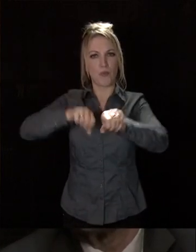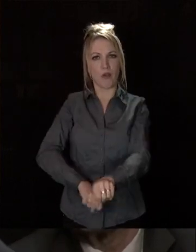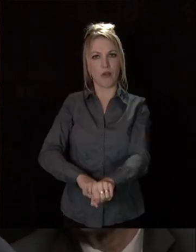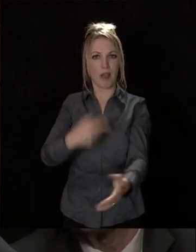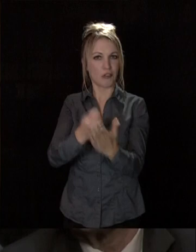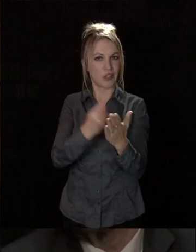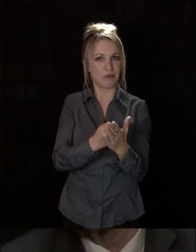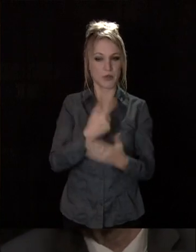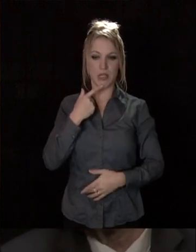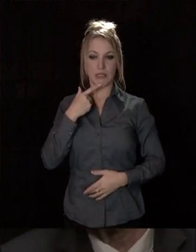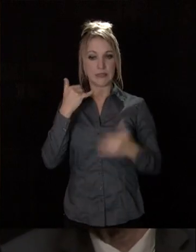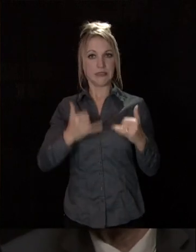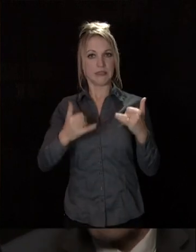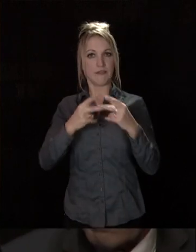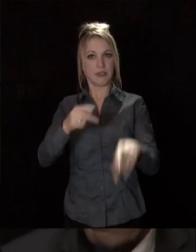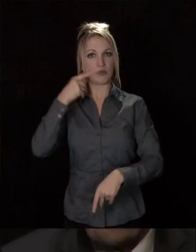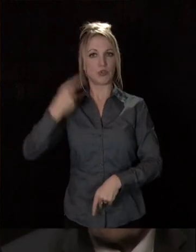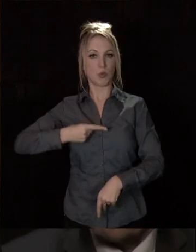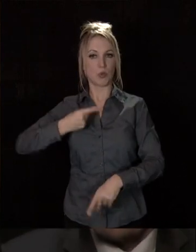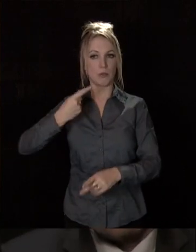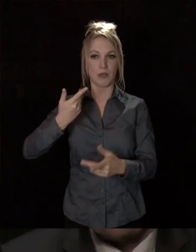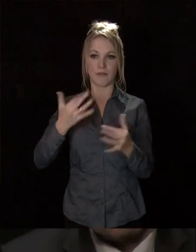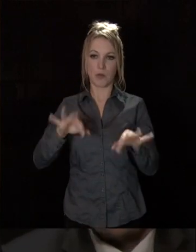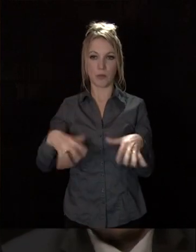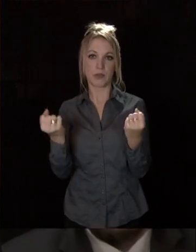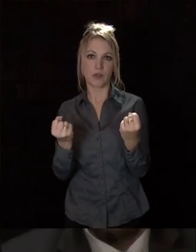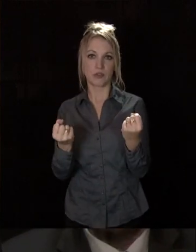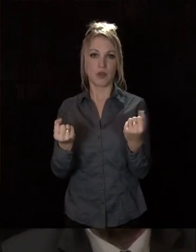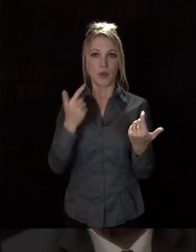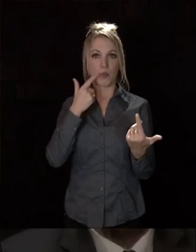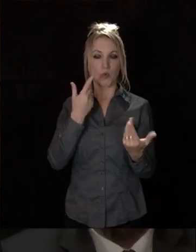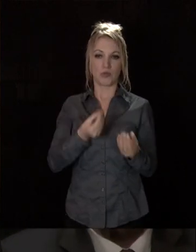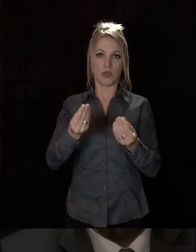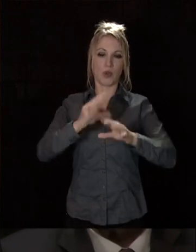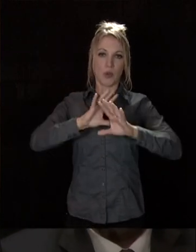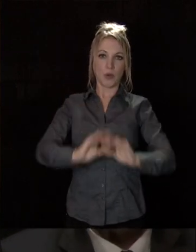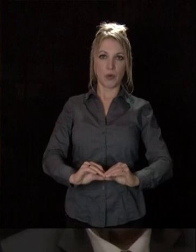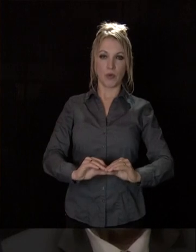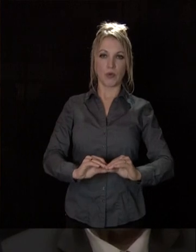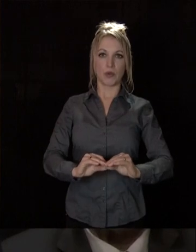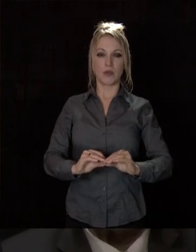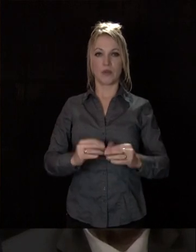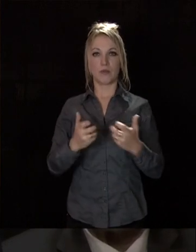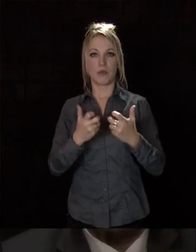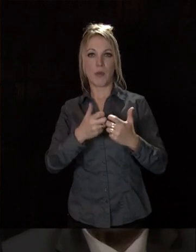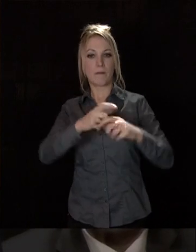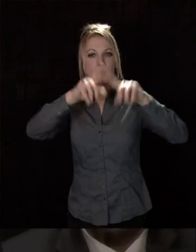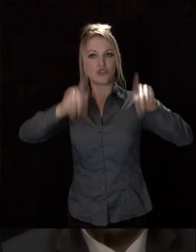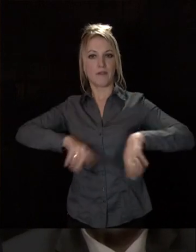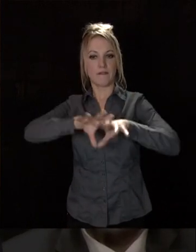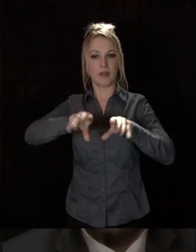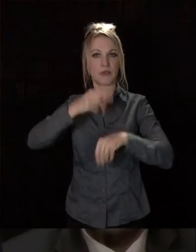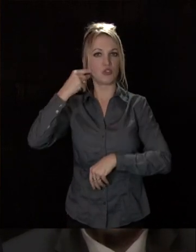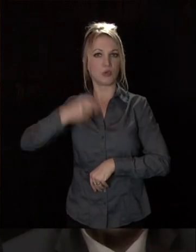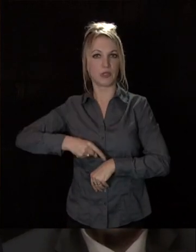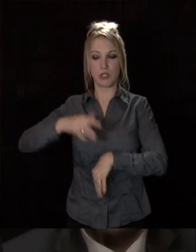municipalité, autant qu'elle le peut, d'entreprendre ce qui est de sa compétence pour soulager et fût partiellement le budget des familles d'hygiénèse.